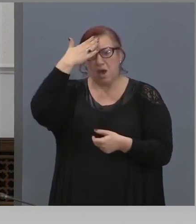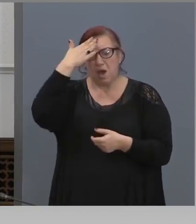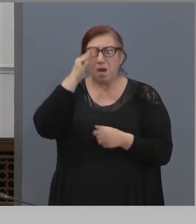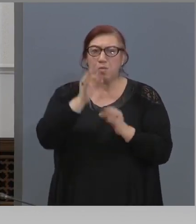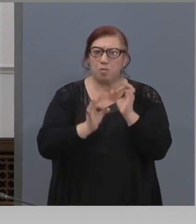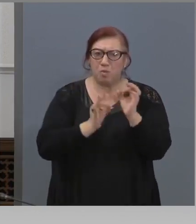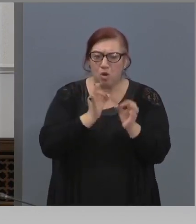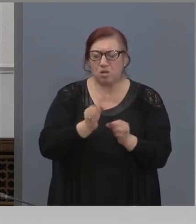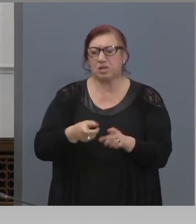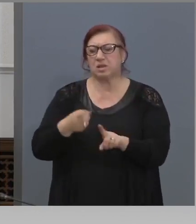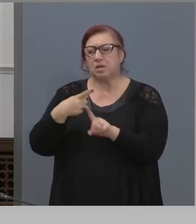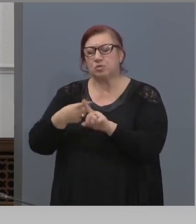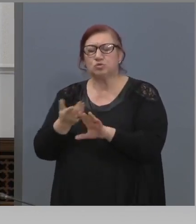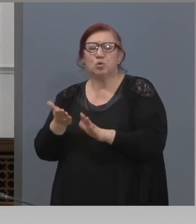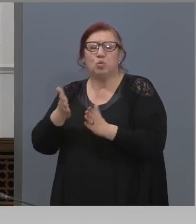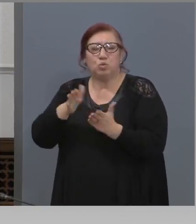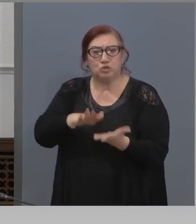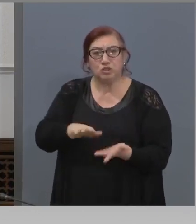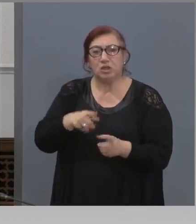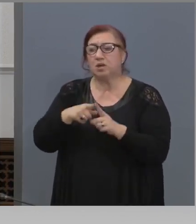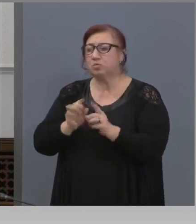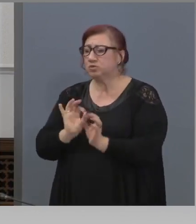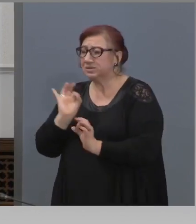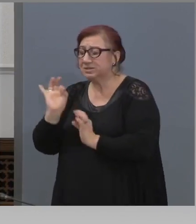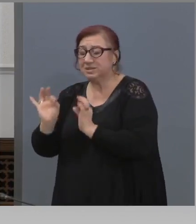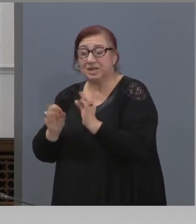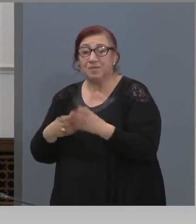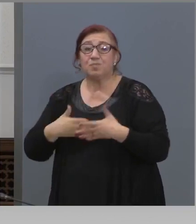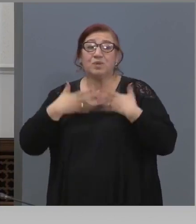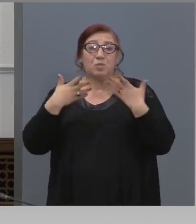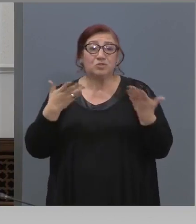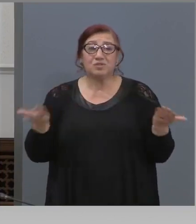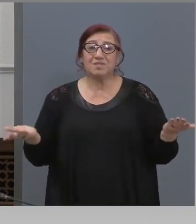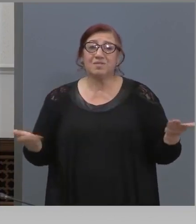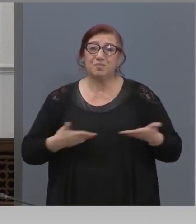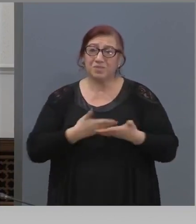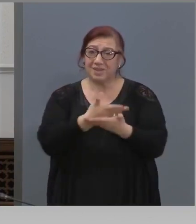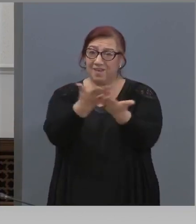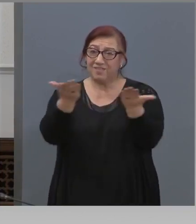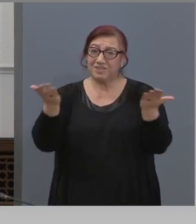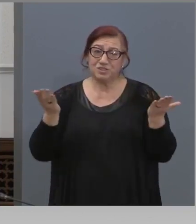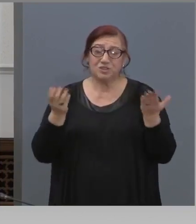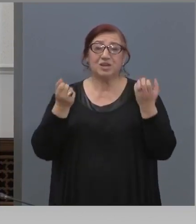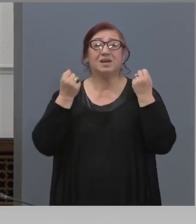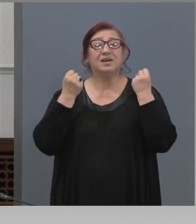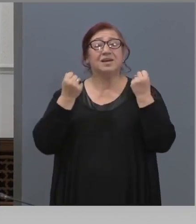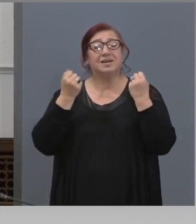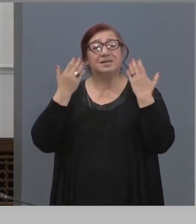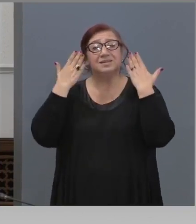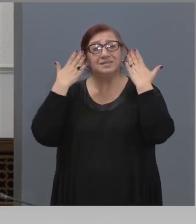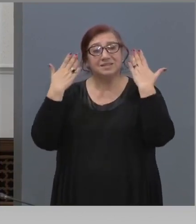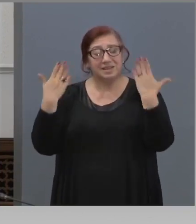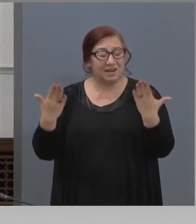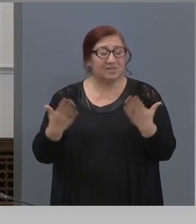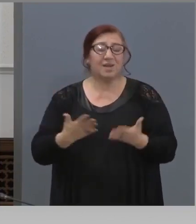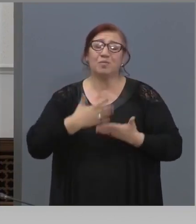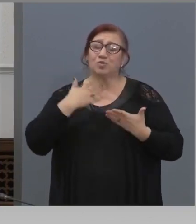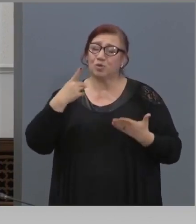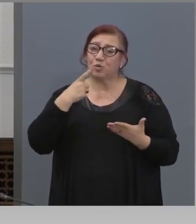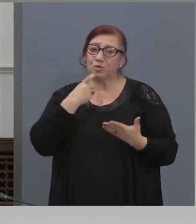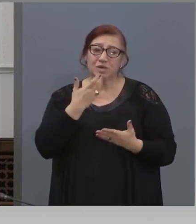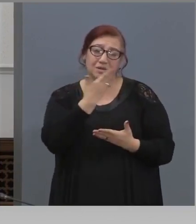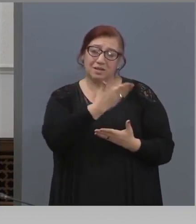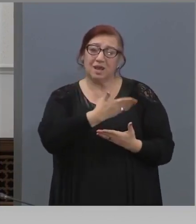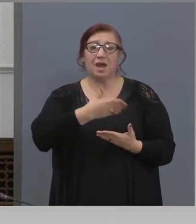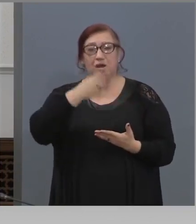Пожелавам на всички здраве. Още веднъж искрено благодарим на господин министр, председателя.